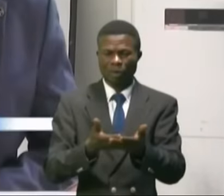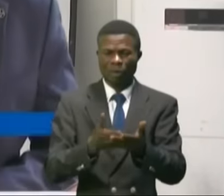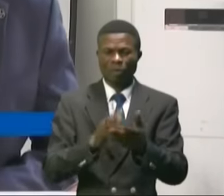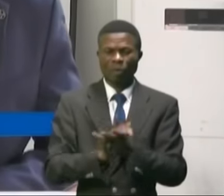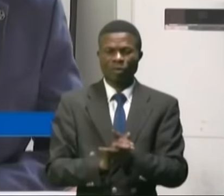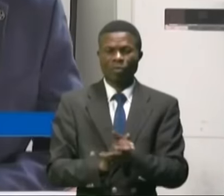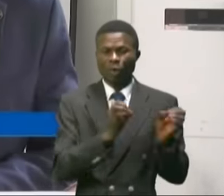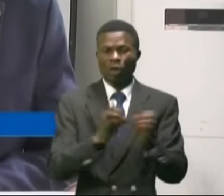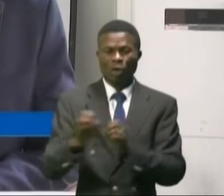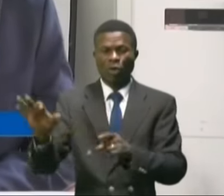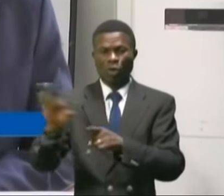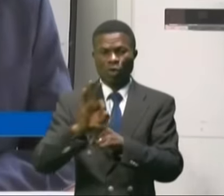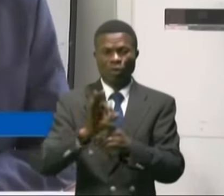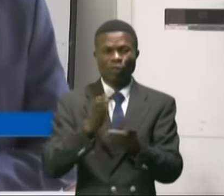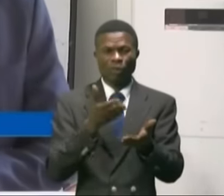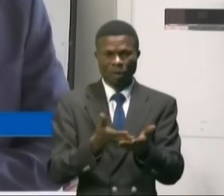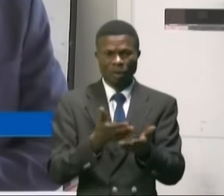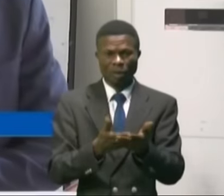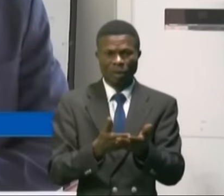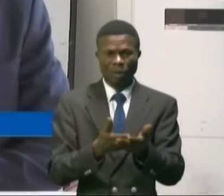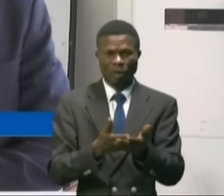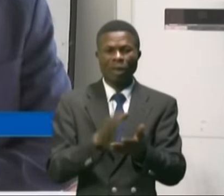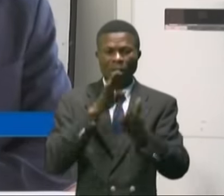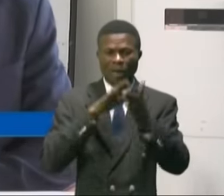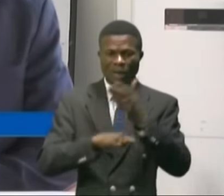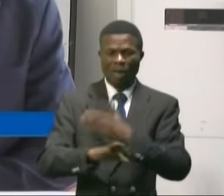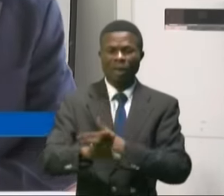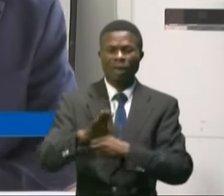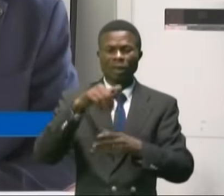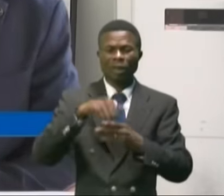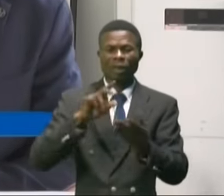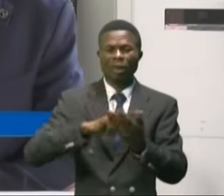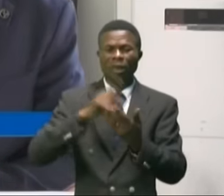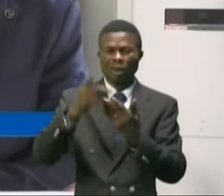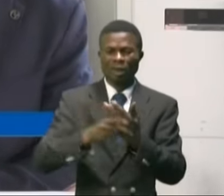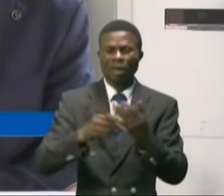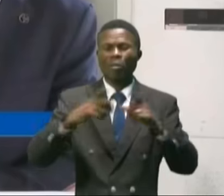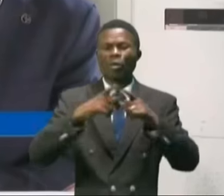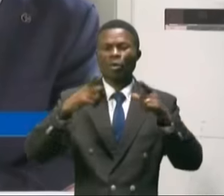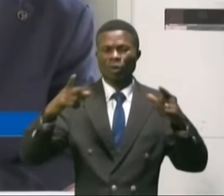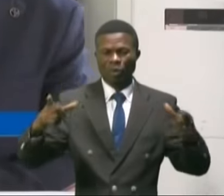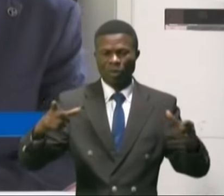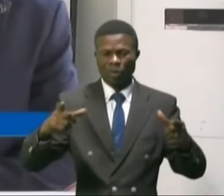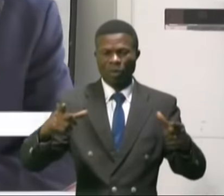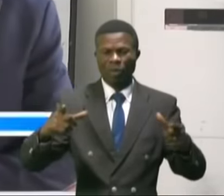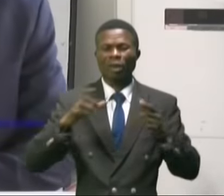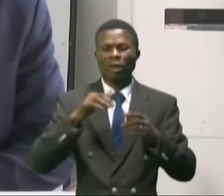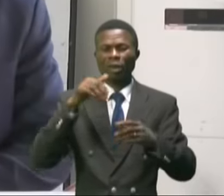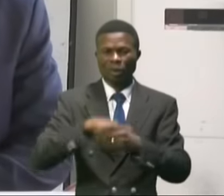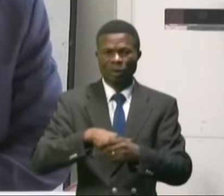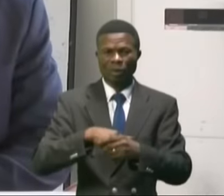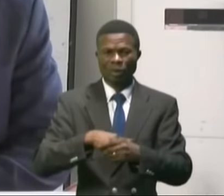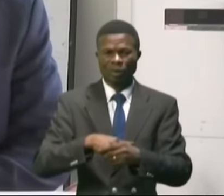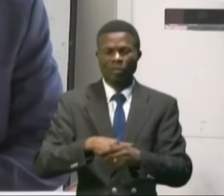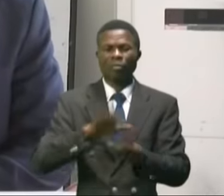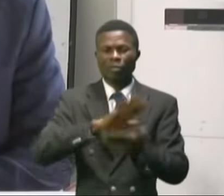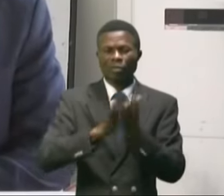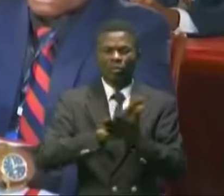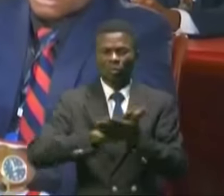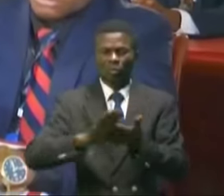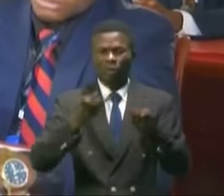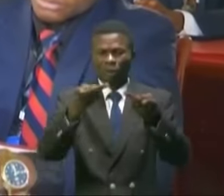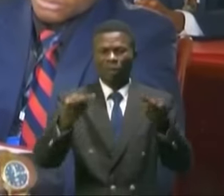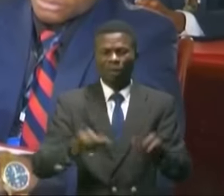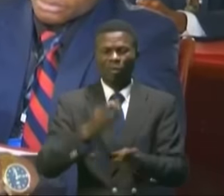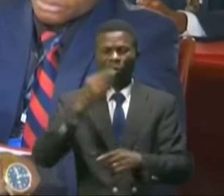tenue de ces assises rentre dans le processus plus large s'inscrivant dans l'assainissement du cadre